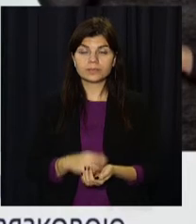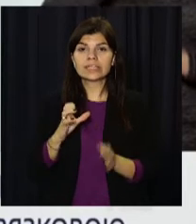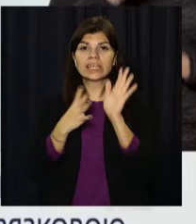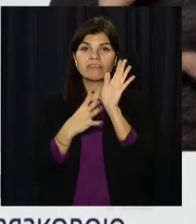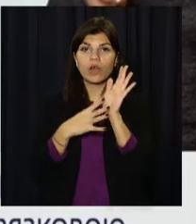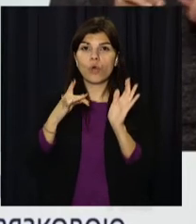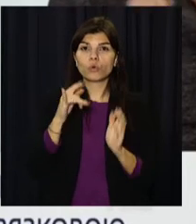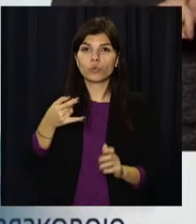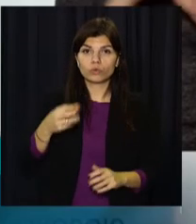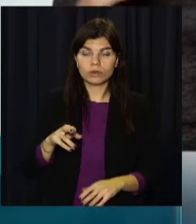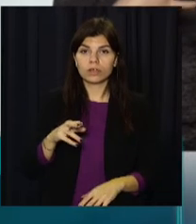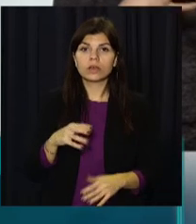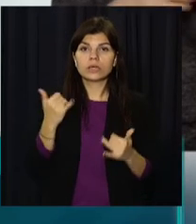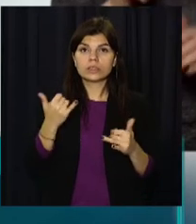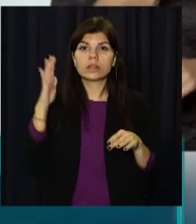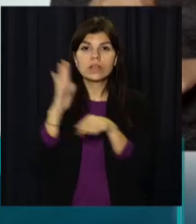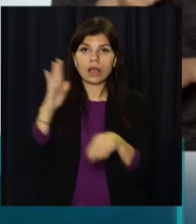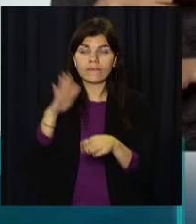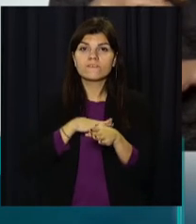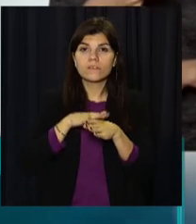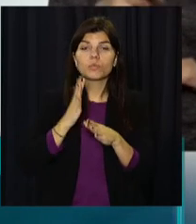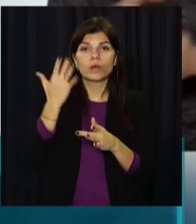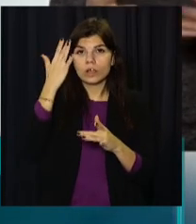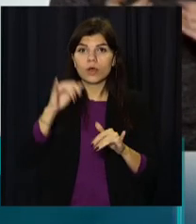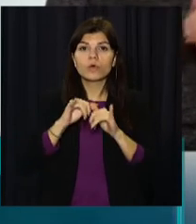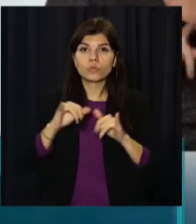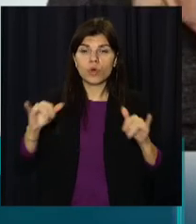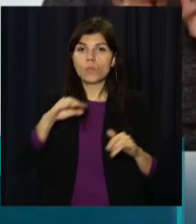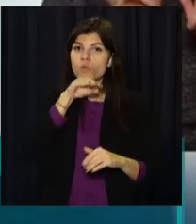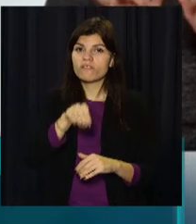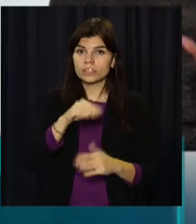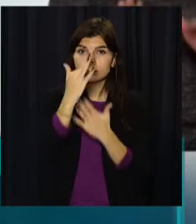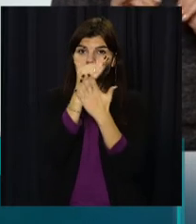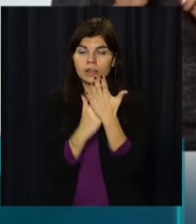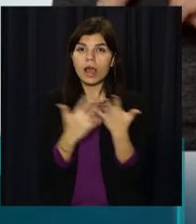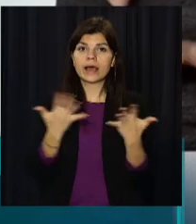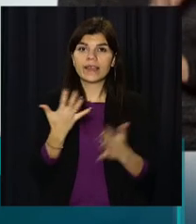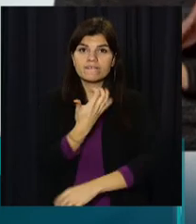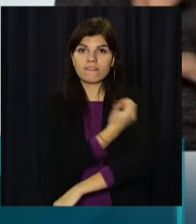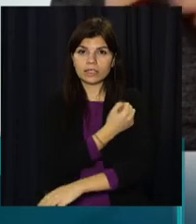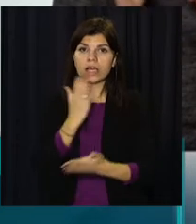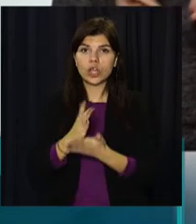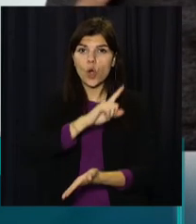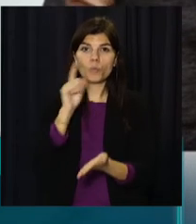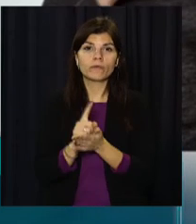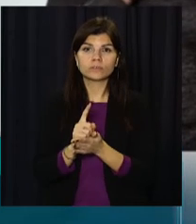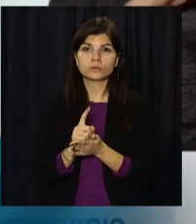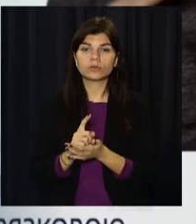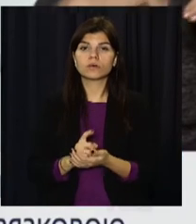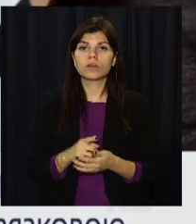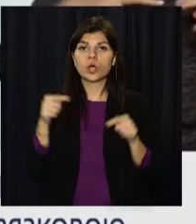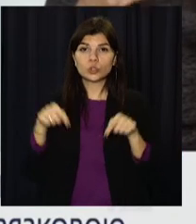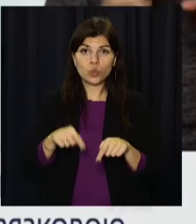9 грудня набуває чинності наказ про розширення переліку професій, для яких вакцинація є обов'язковою.